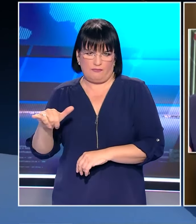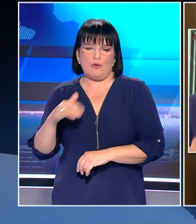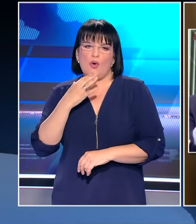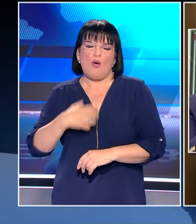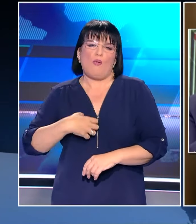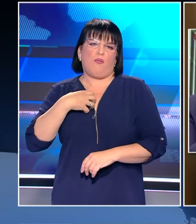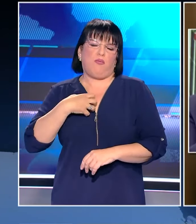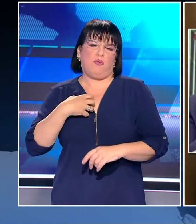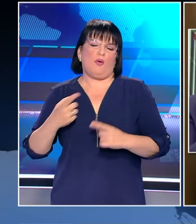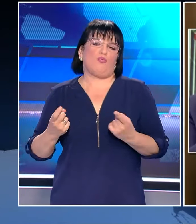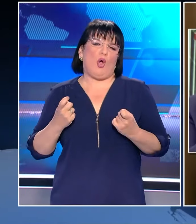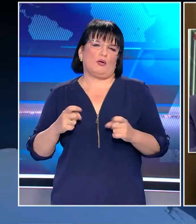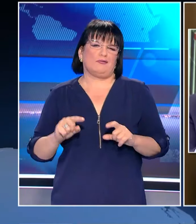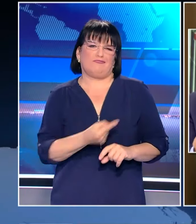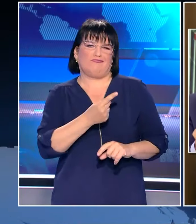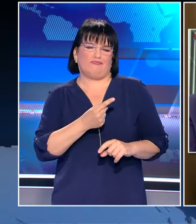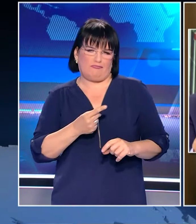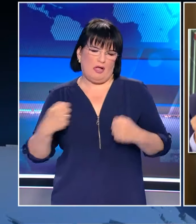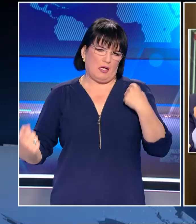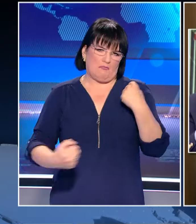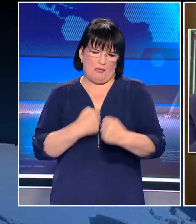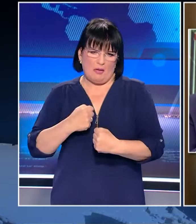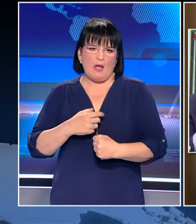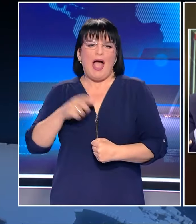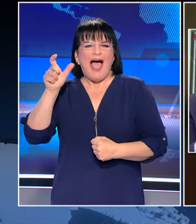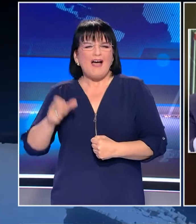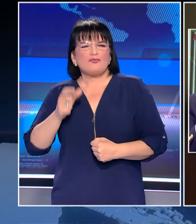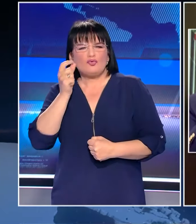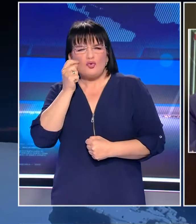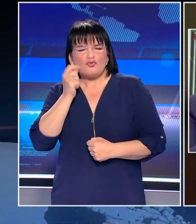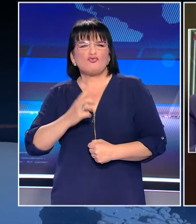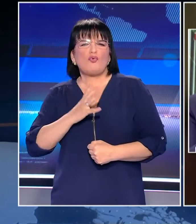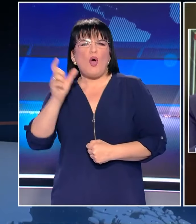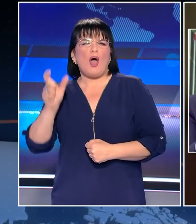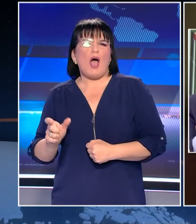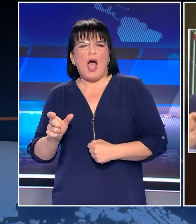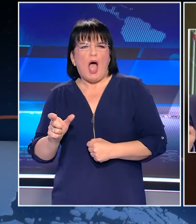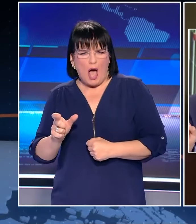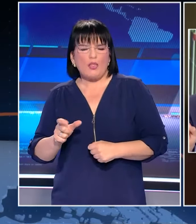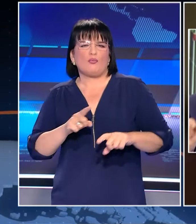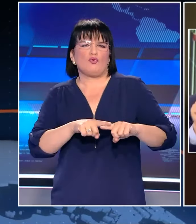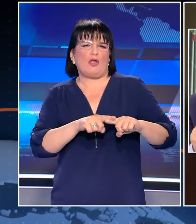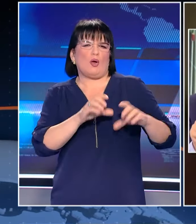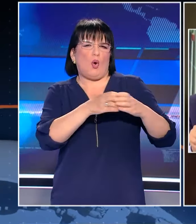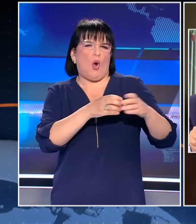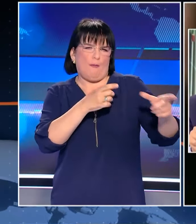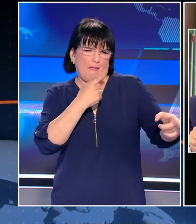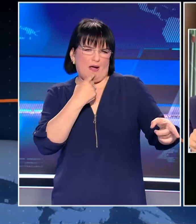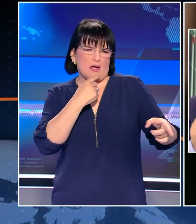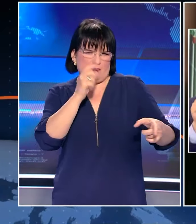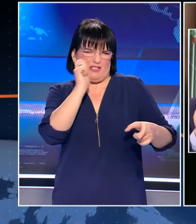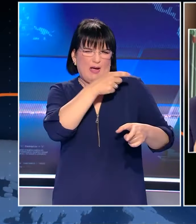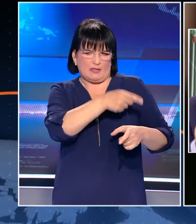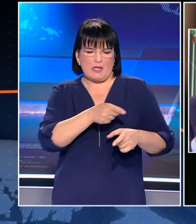χέρια. Αυτός ο άνθρωπος, ο Θρασίδηλος, προσπαθεί να δημιουργήσει και να στοχοποιήσει έναν οικογενειάρχη. Τον κύριο Γραμμένο. Και ντρέπα μου που το λέω αυτό.